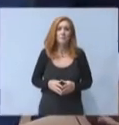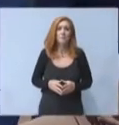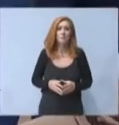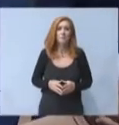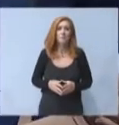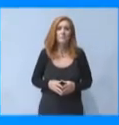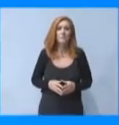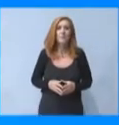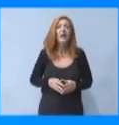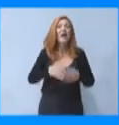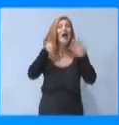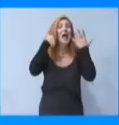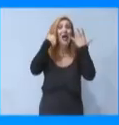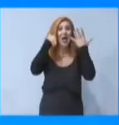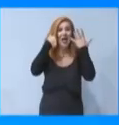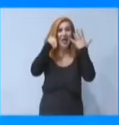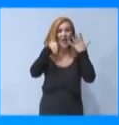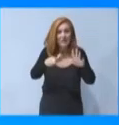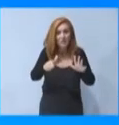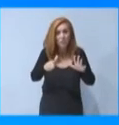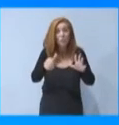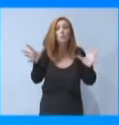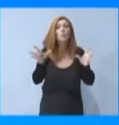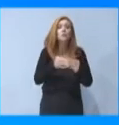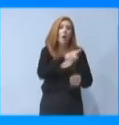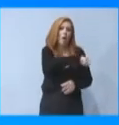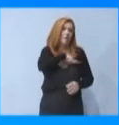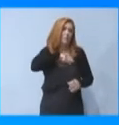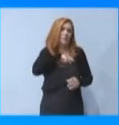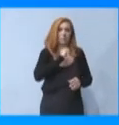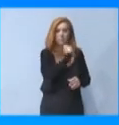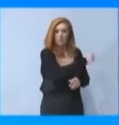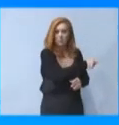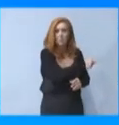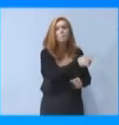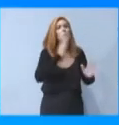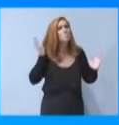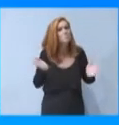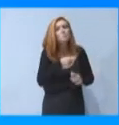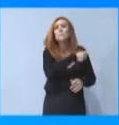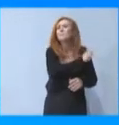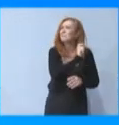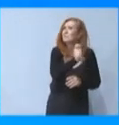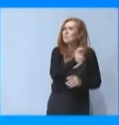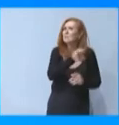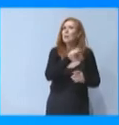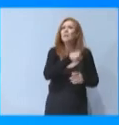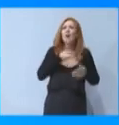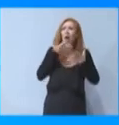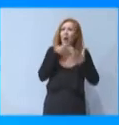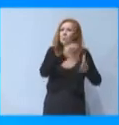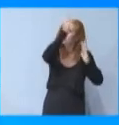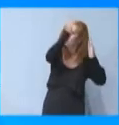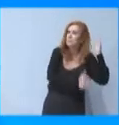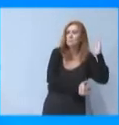Τα 600 θα κατευθύνονται στους εργοδότες μειώνοντας έτσι το μισθολογικό κόστος. Τα άλλα 600